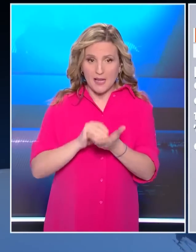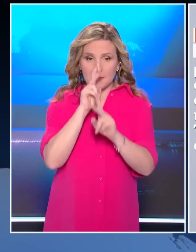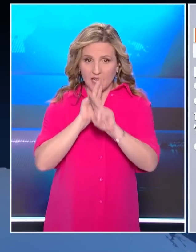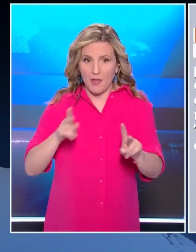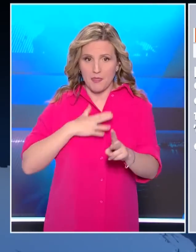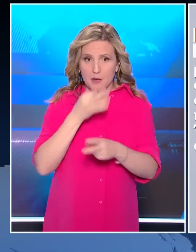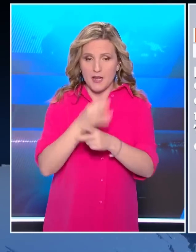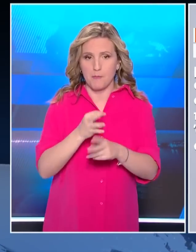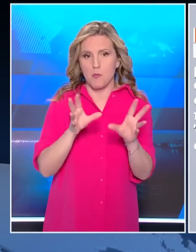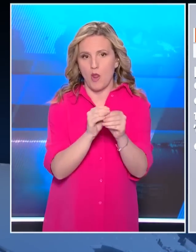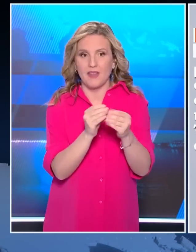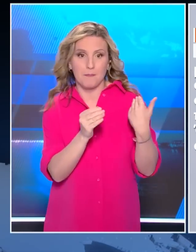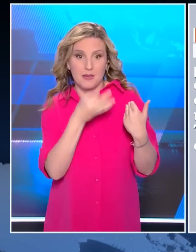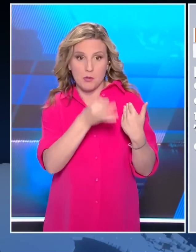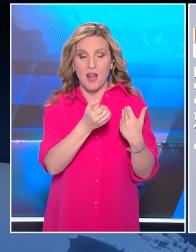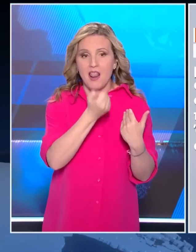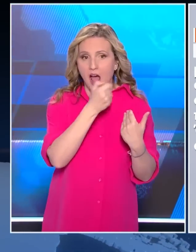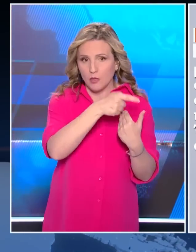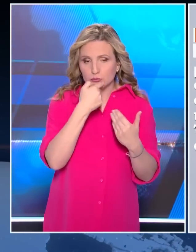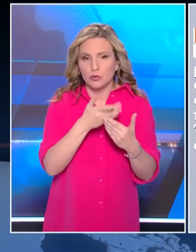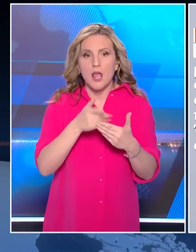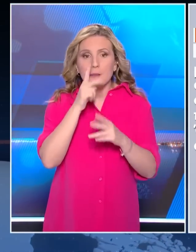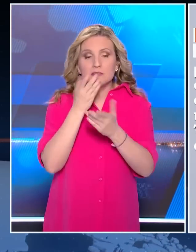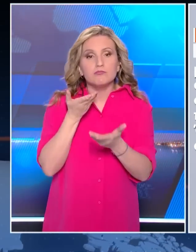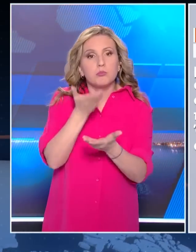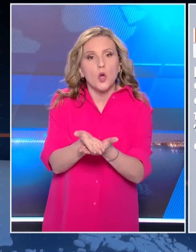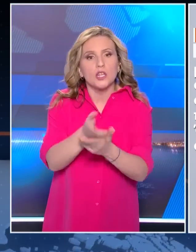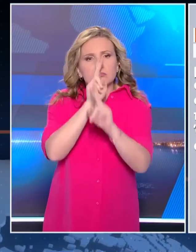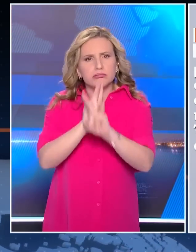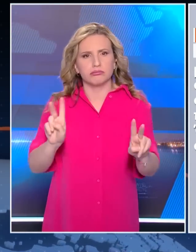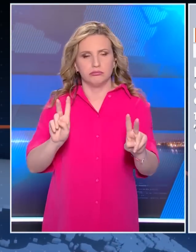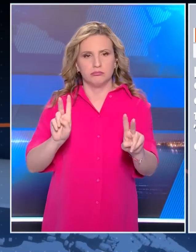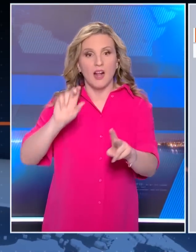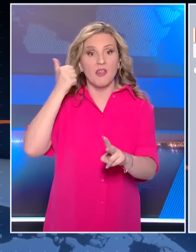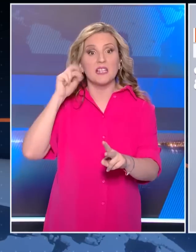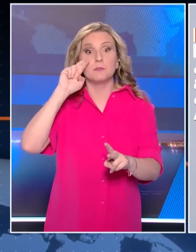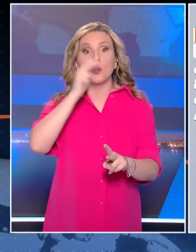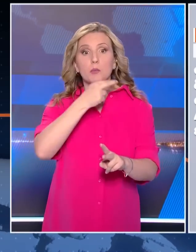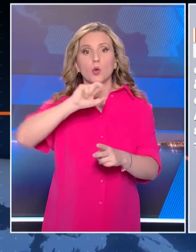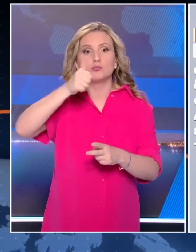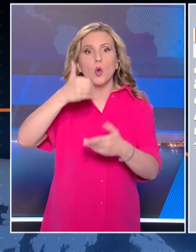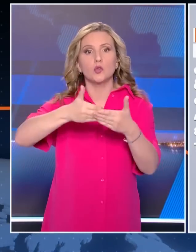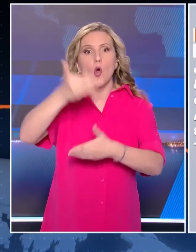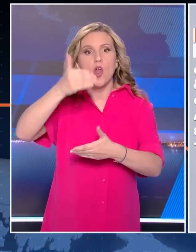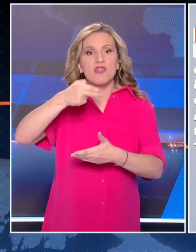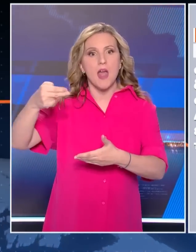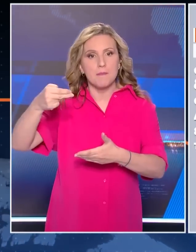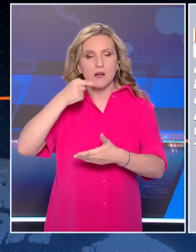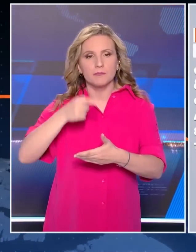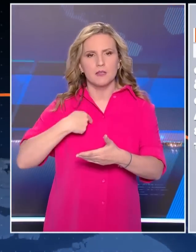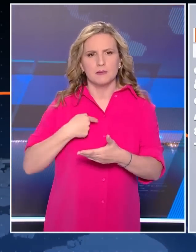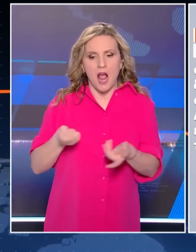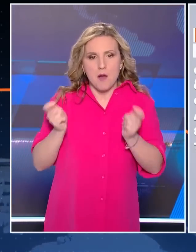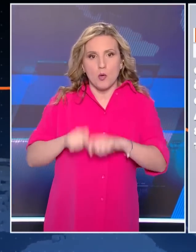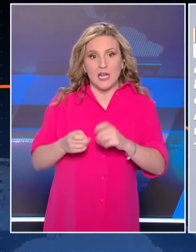καθαρότητα, ότι απευθυνόμαστε στους πολίτες με μία πολύ καθαρή πρόταση. Όπως δήλωσε και εχθές ο Πρωθυπουργός στο πρώτο θέμα, δεν πρόκειται υπό καμία